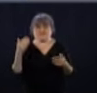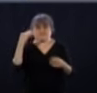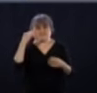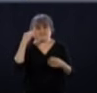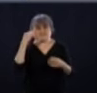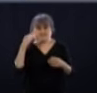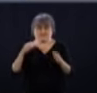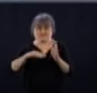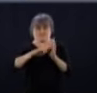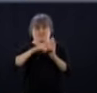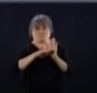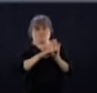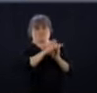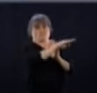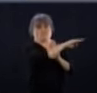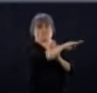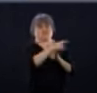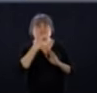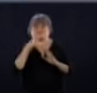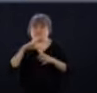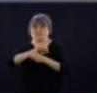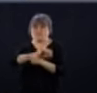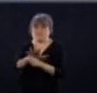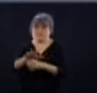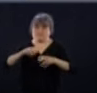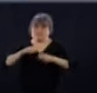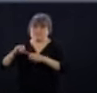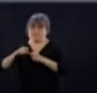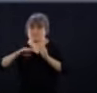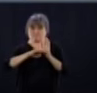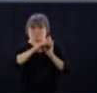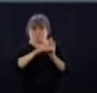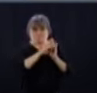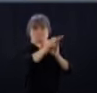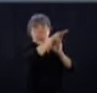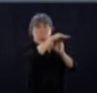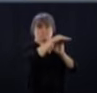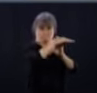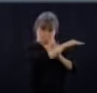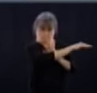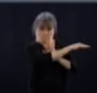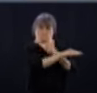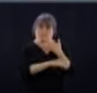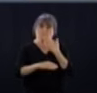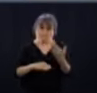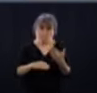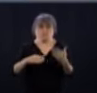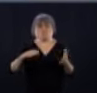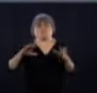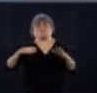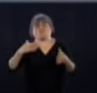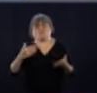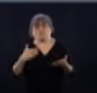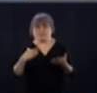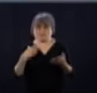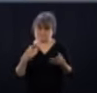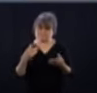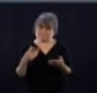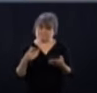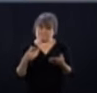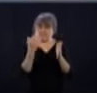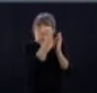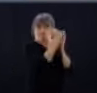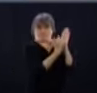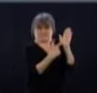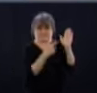fameuse courbe de contagion par nos efforts, par notre respect des consignes de santé publique depuis maintenant deux mois. Et c'est ce qui nous a